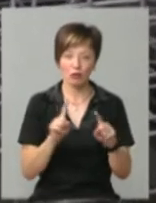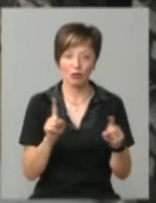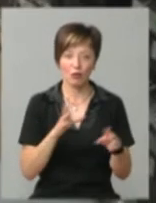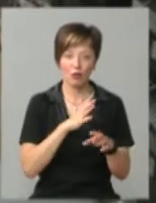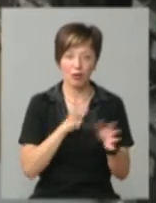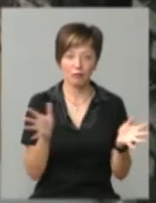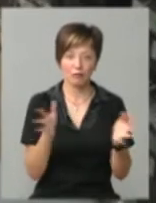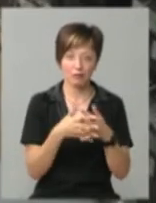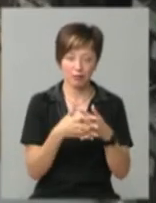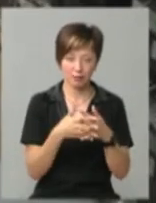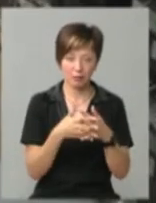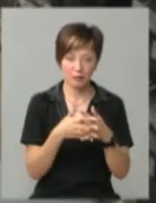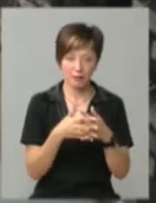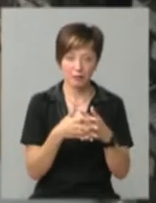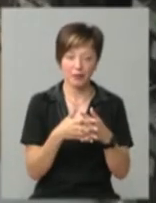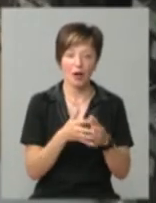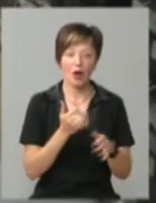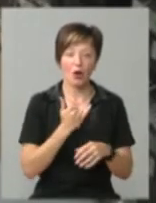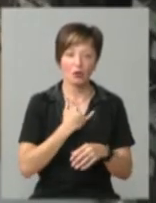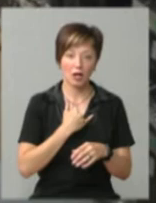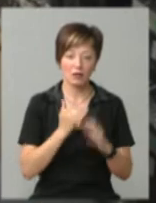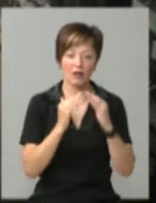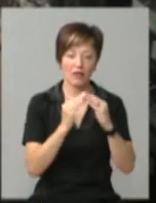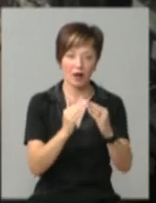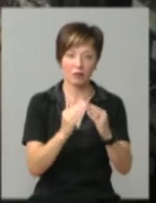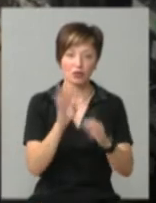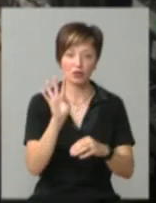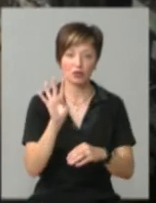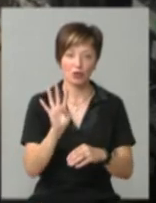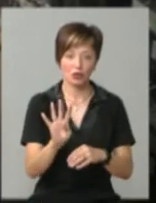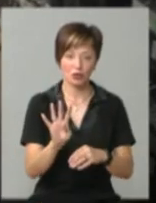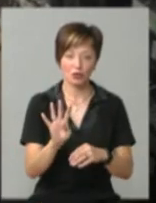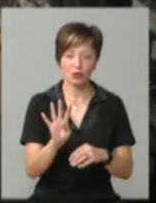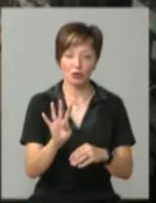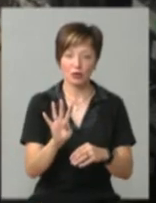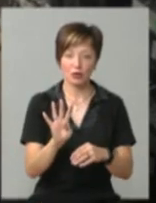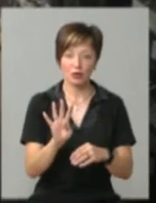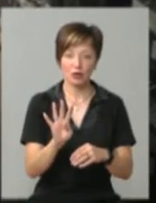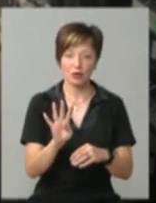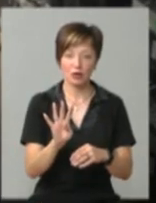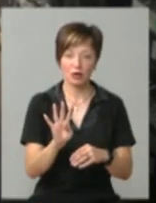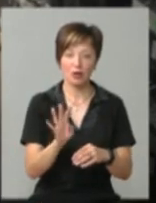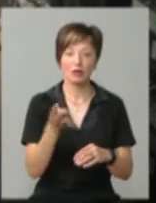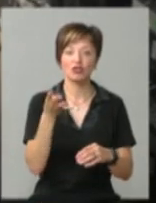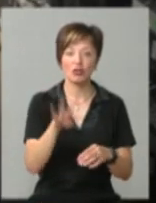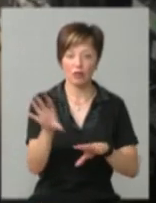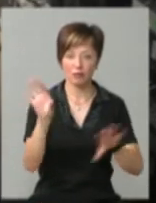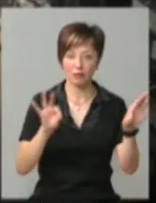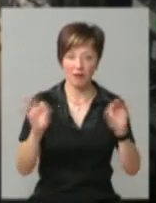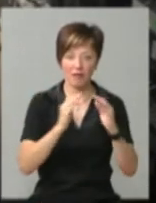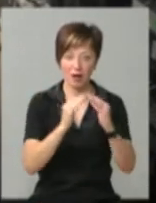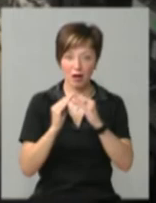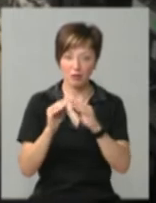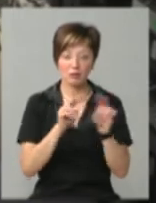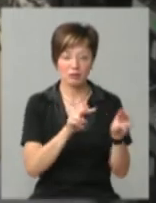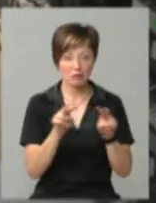споріднені. У нас ферма з чотирьох, ми звірів купували на чотирьох фермах, ми за